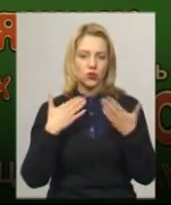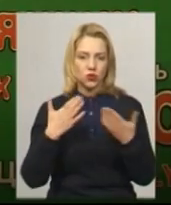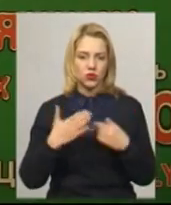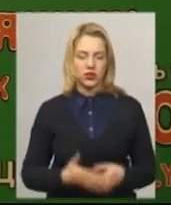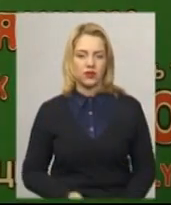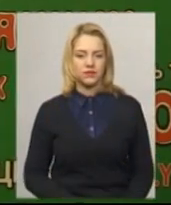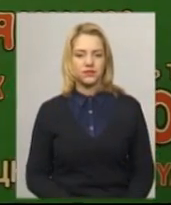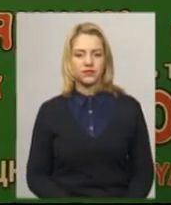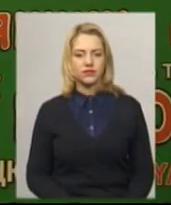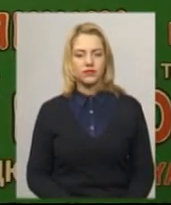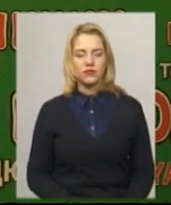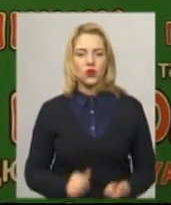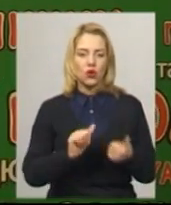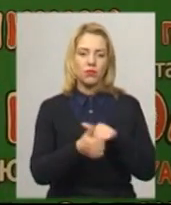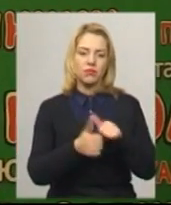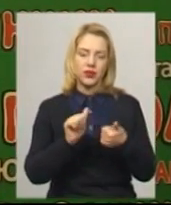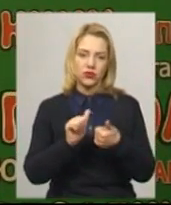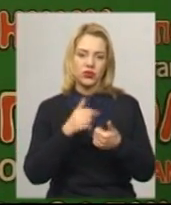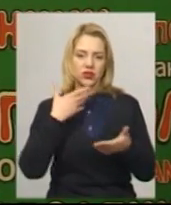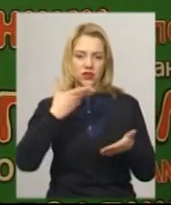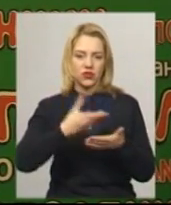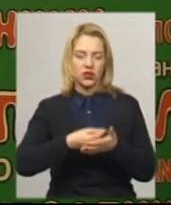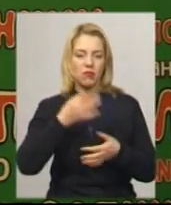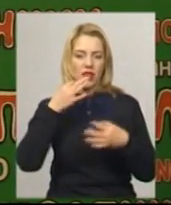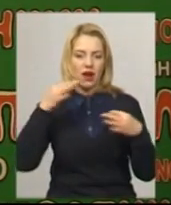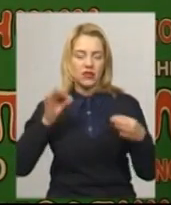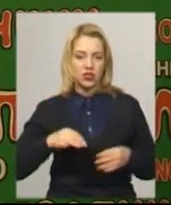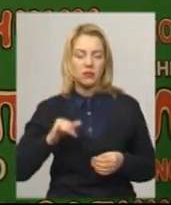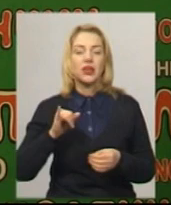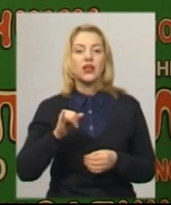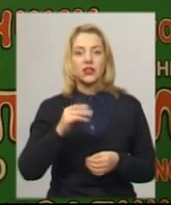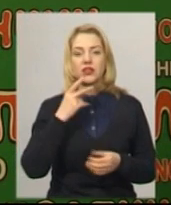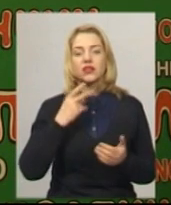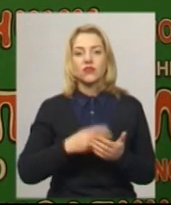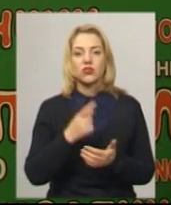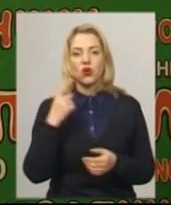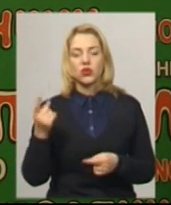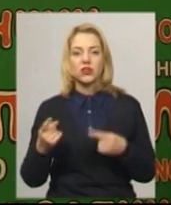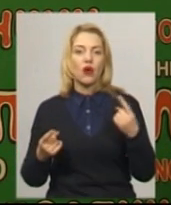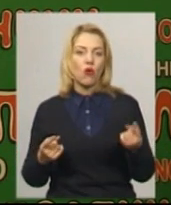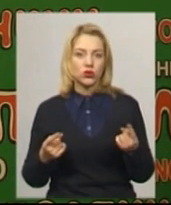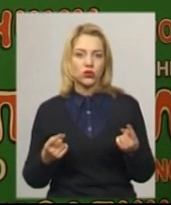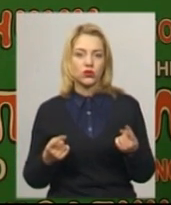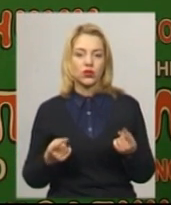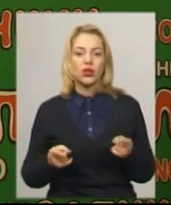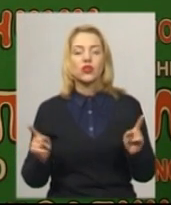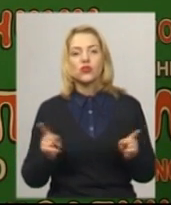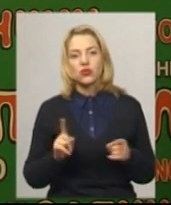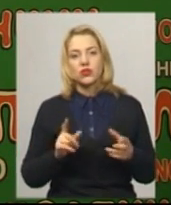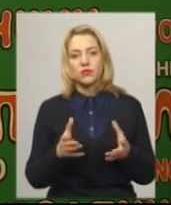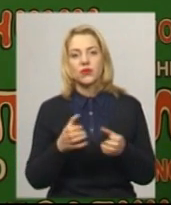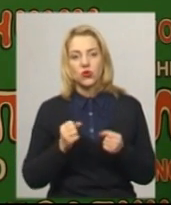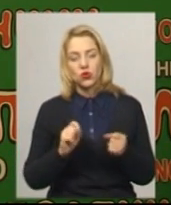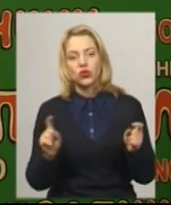обмінюються своїми навичками, дивляться один на одного, щось беруть,